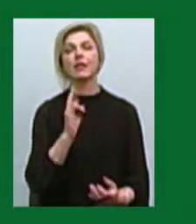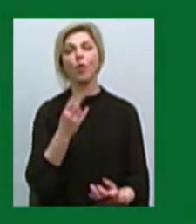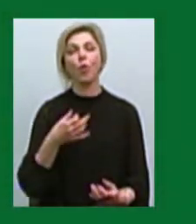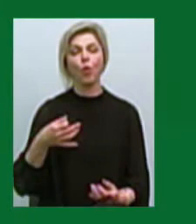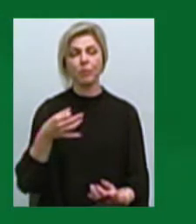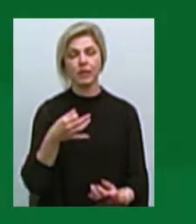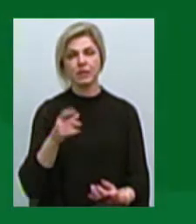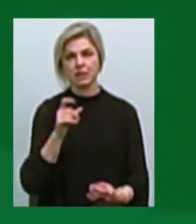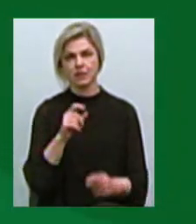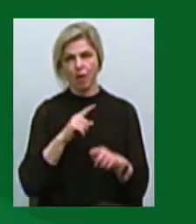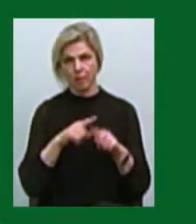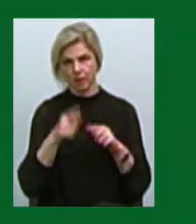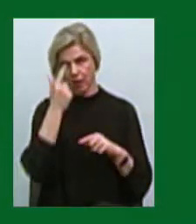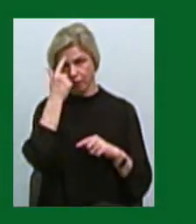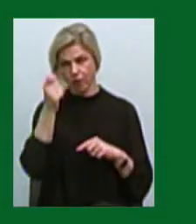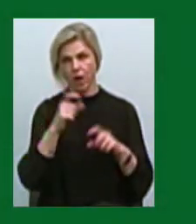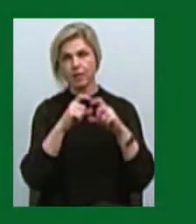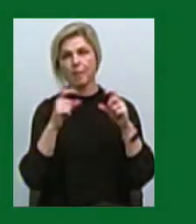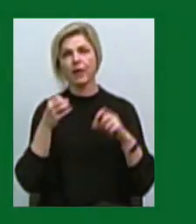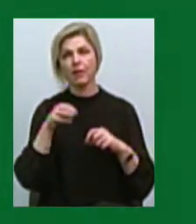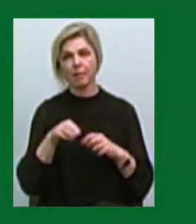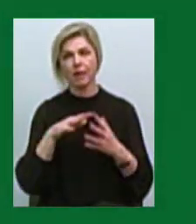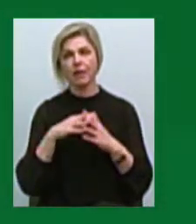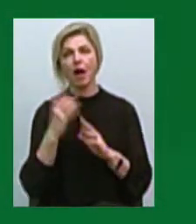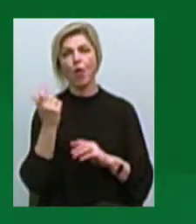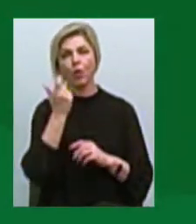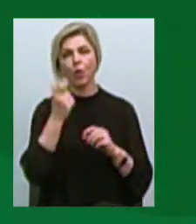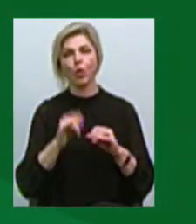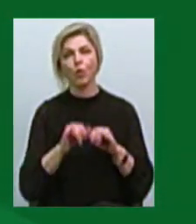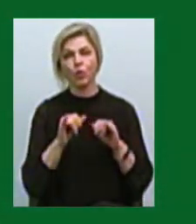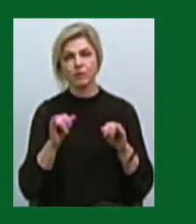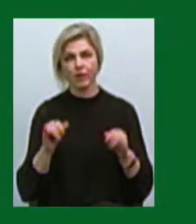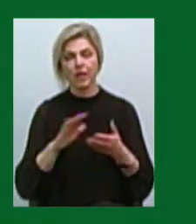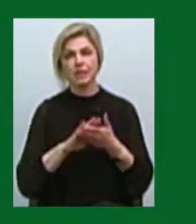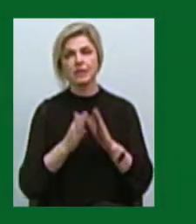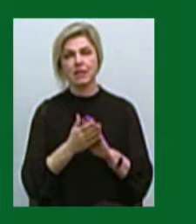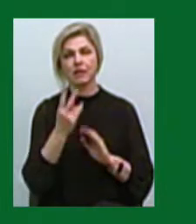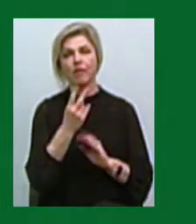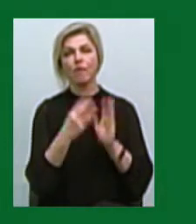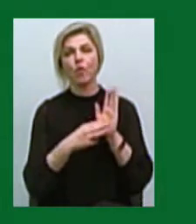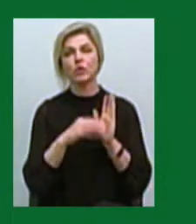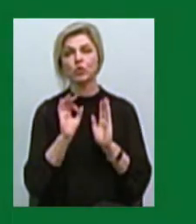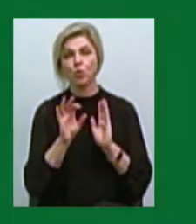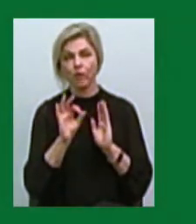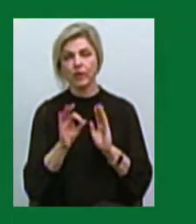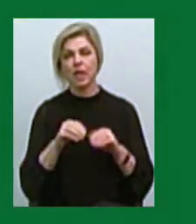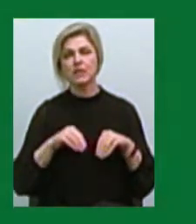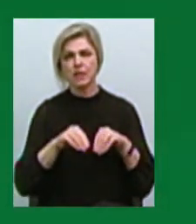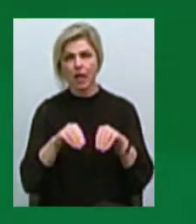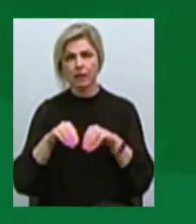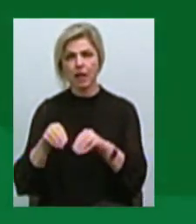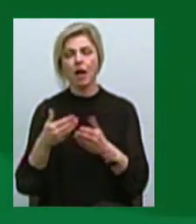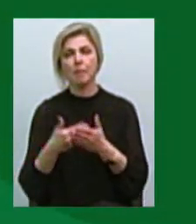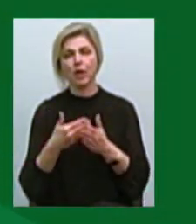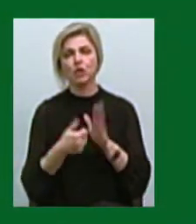області за оперативною інформацією Департаменту агропромислового розвитку станом на 28 жовтня засіяли близько